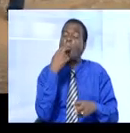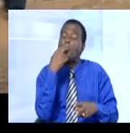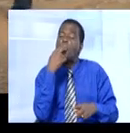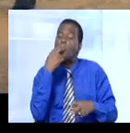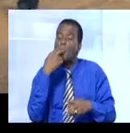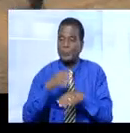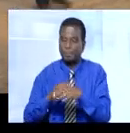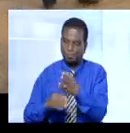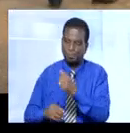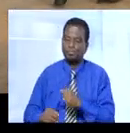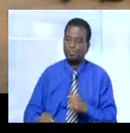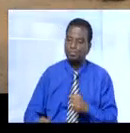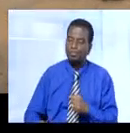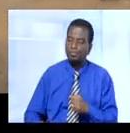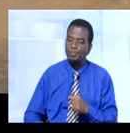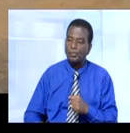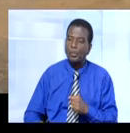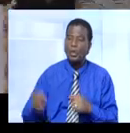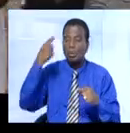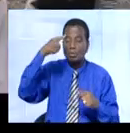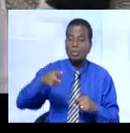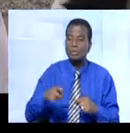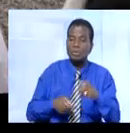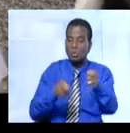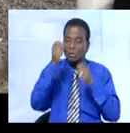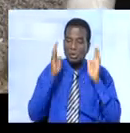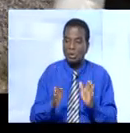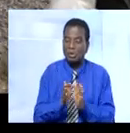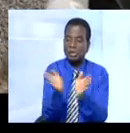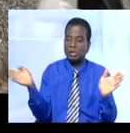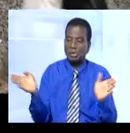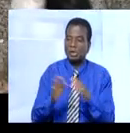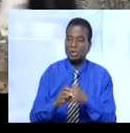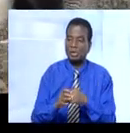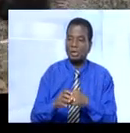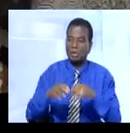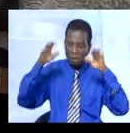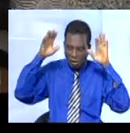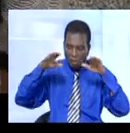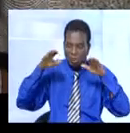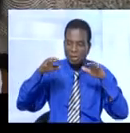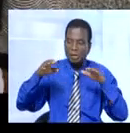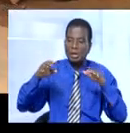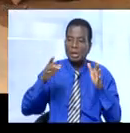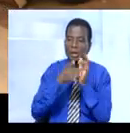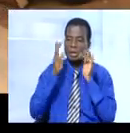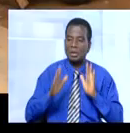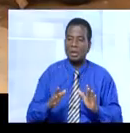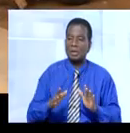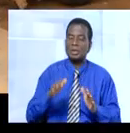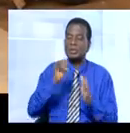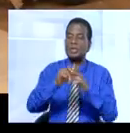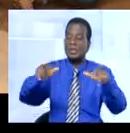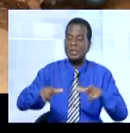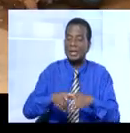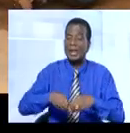d'action pour la paix Sérape de Cocody. Selon le directeur général du Sérape ce site serait attribué illégalement à un opérateur et pour